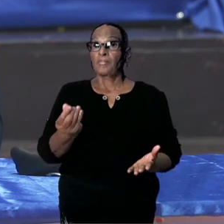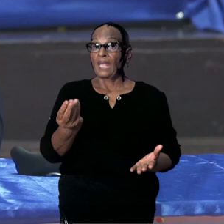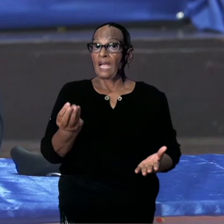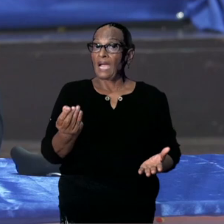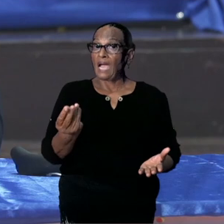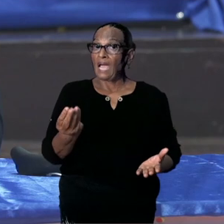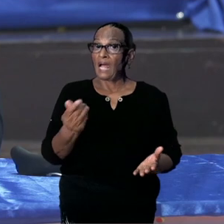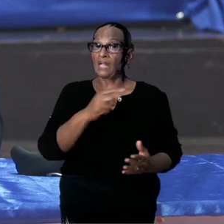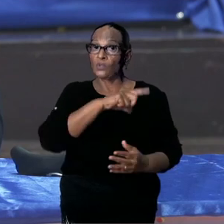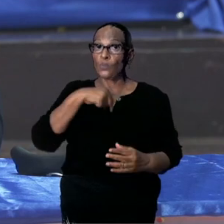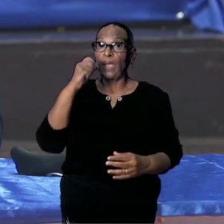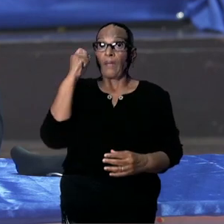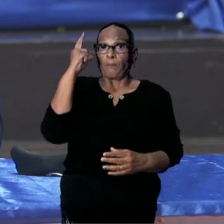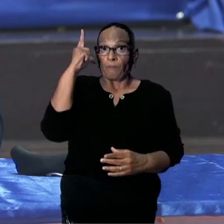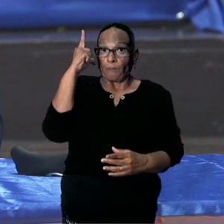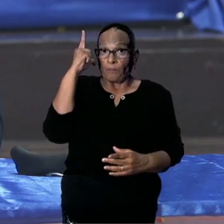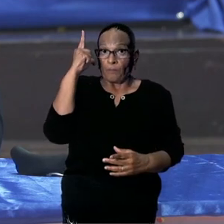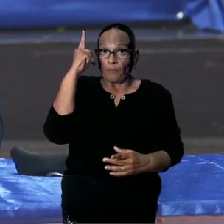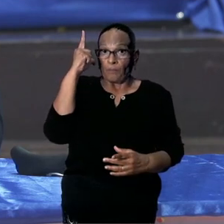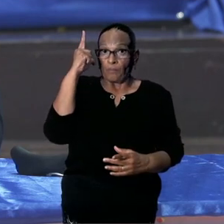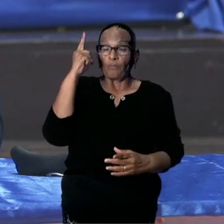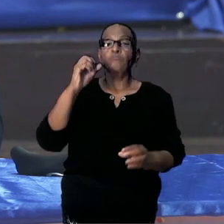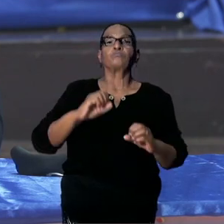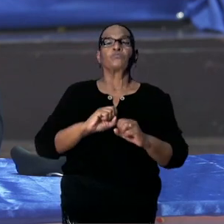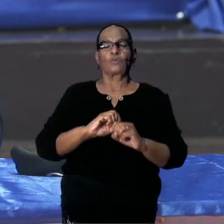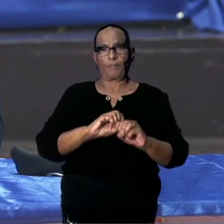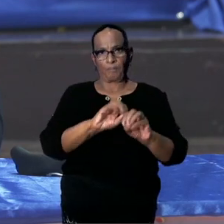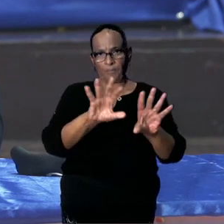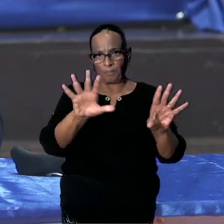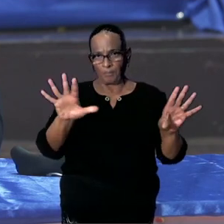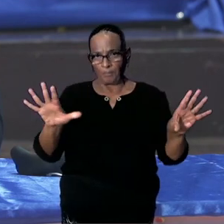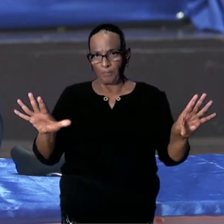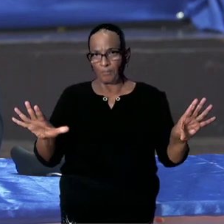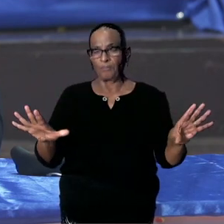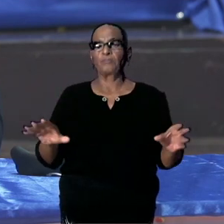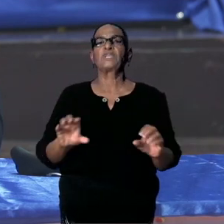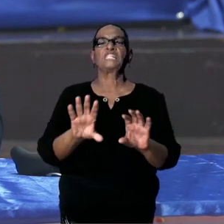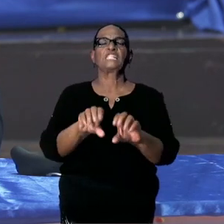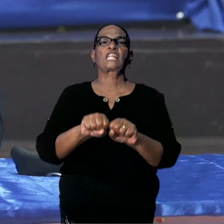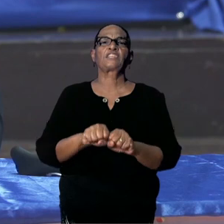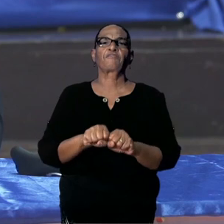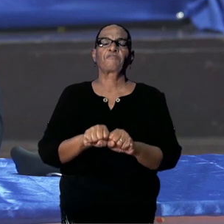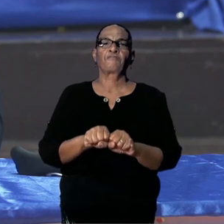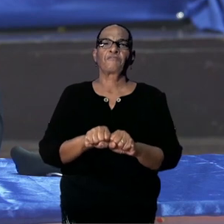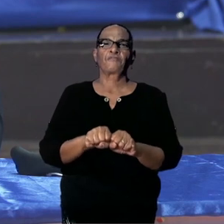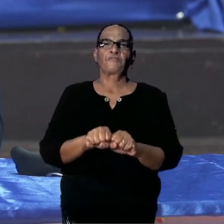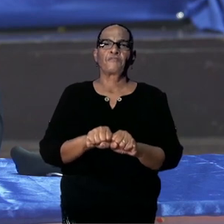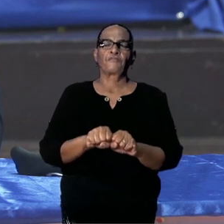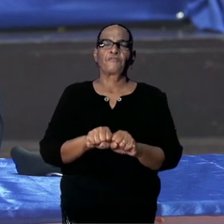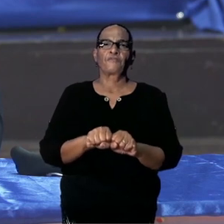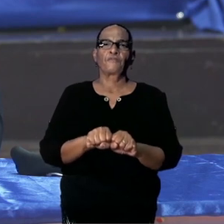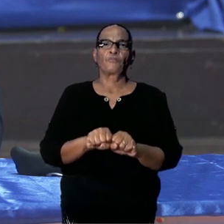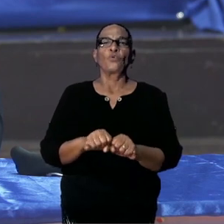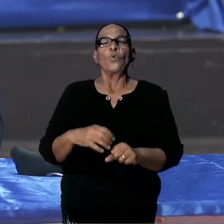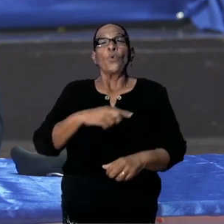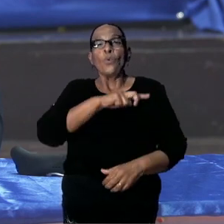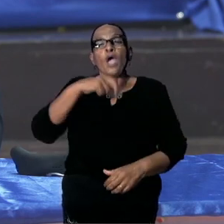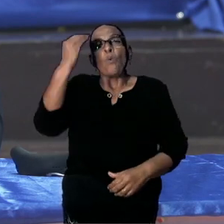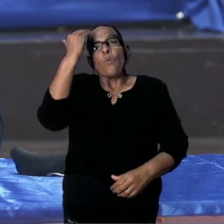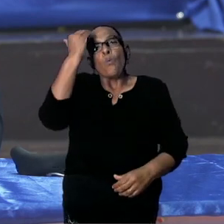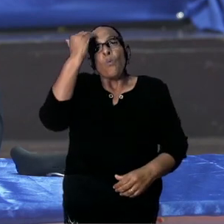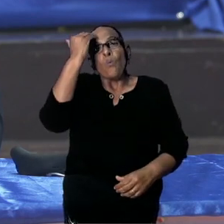hebben bewust gekozen voor een public-private initiatief. Waarbij wij weten